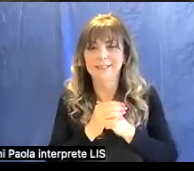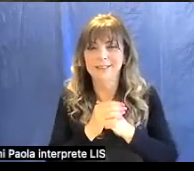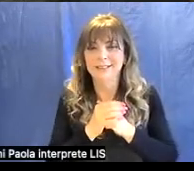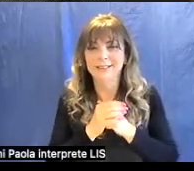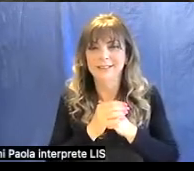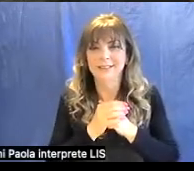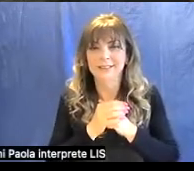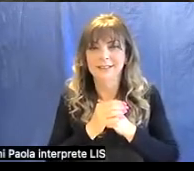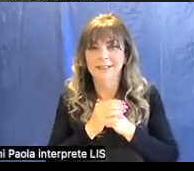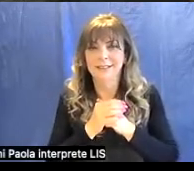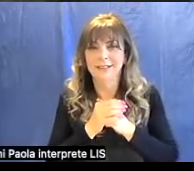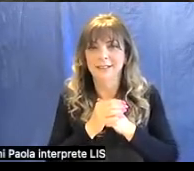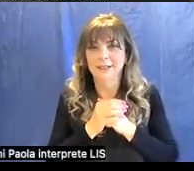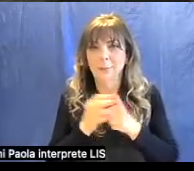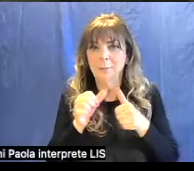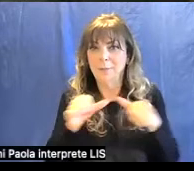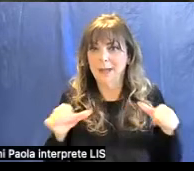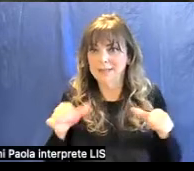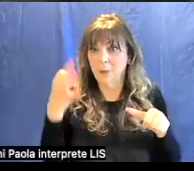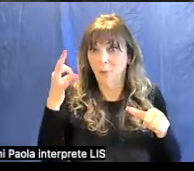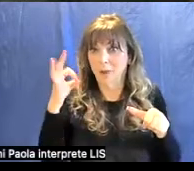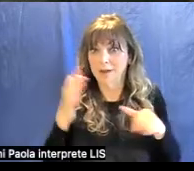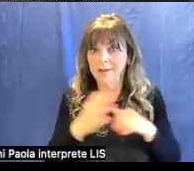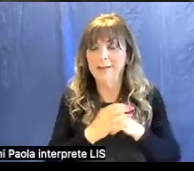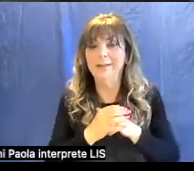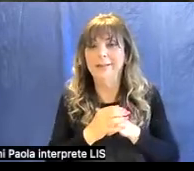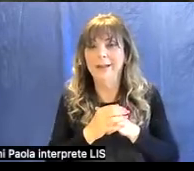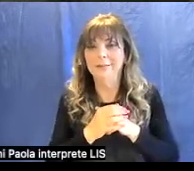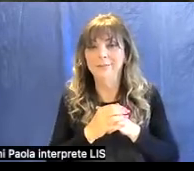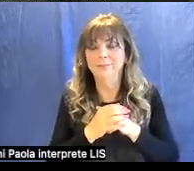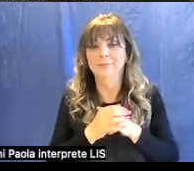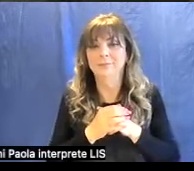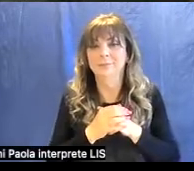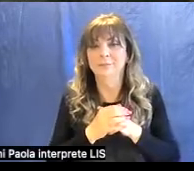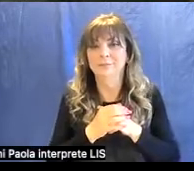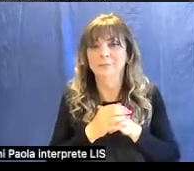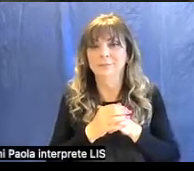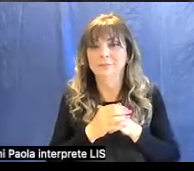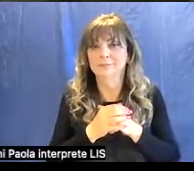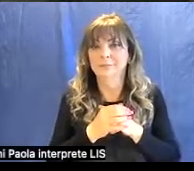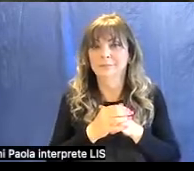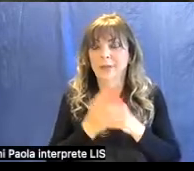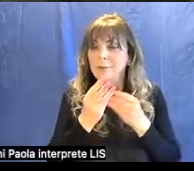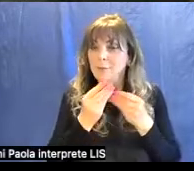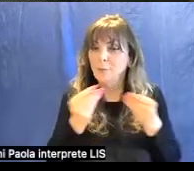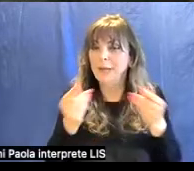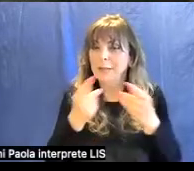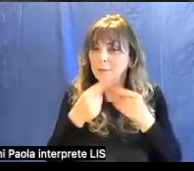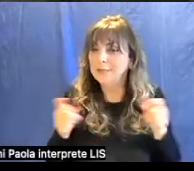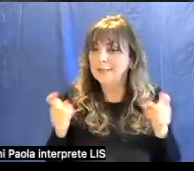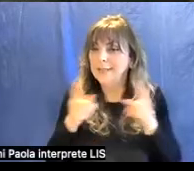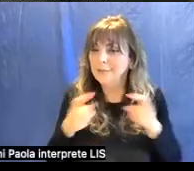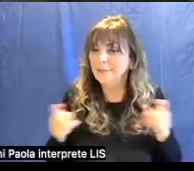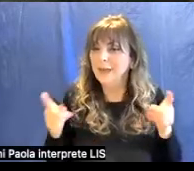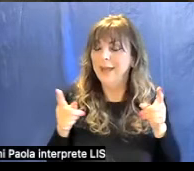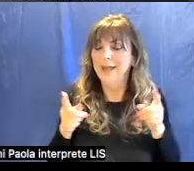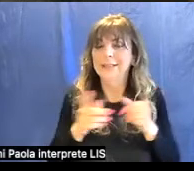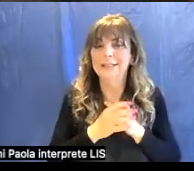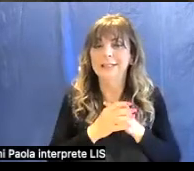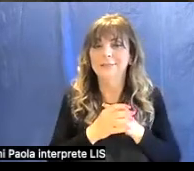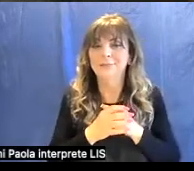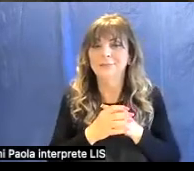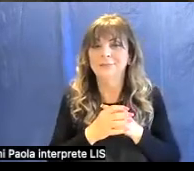in base alla qualità appunto a questa diversa sfumatura viola